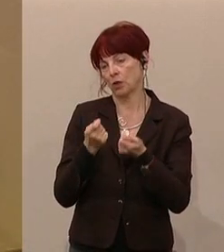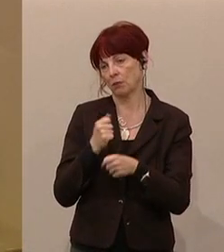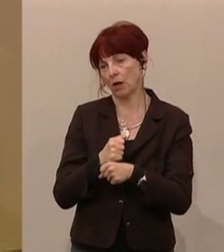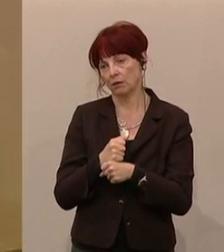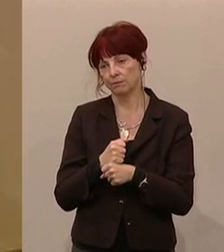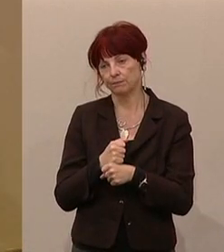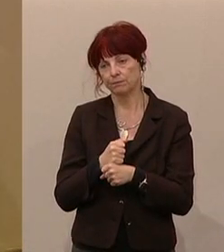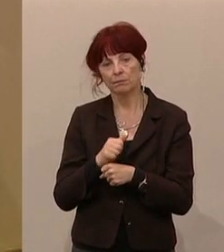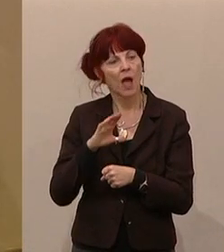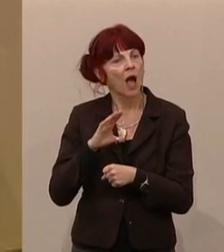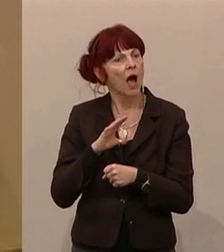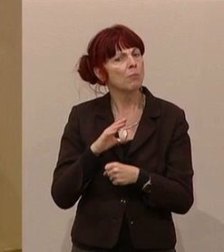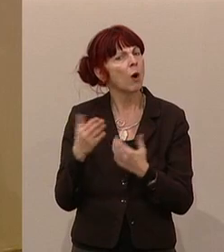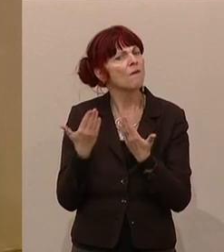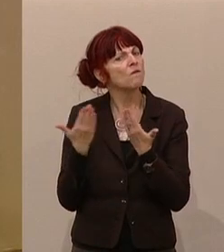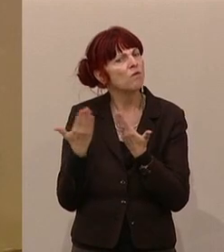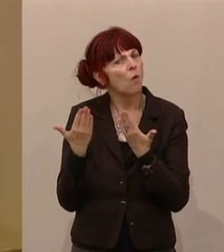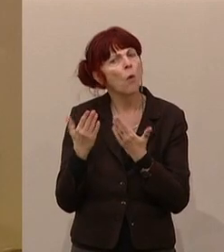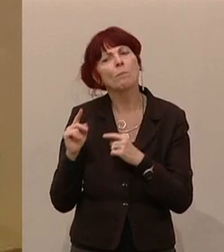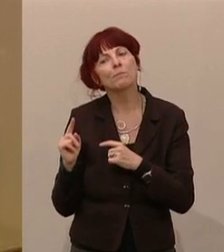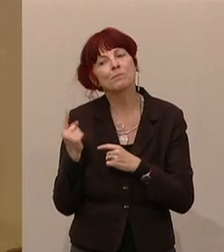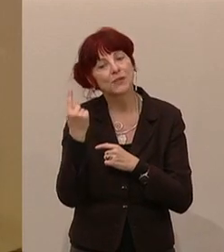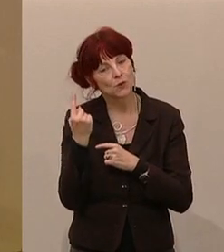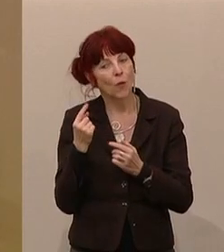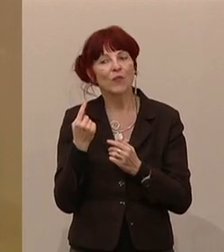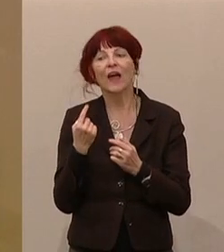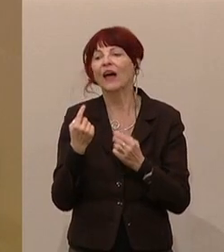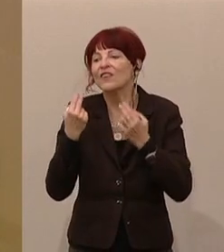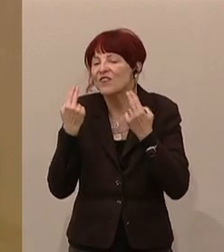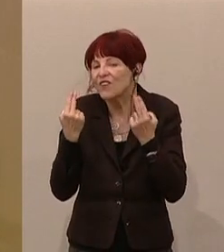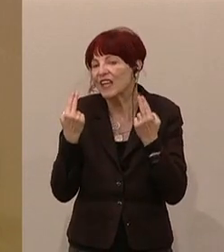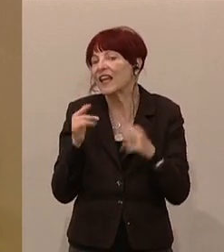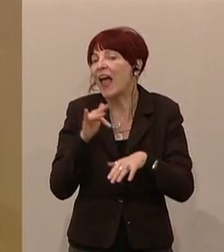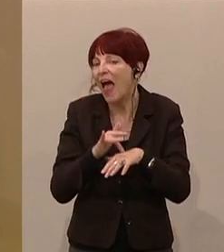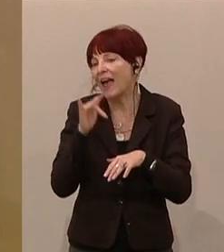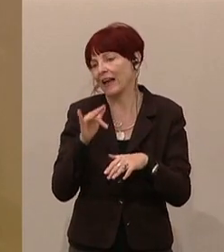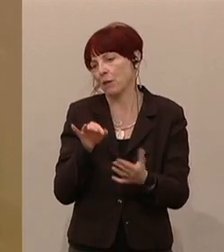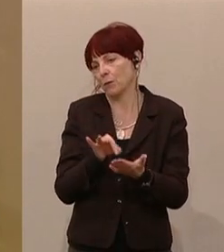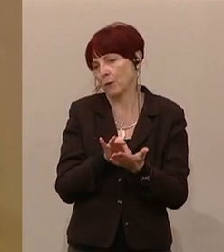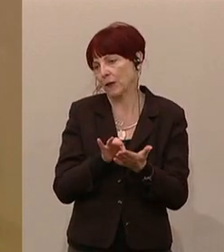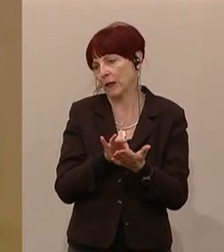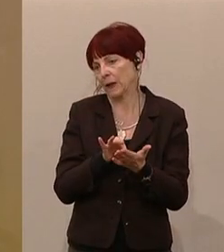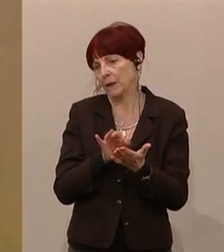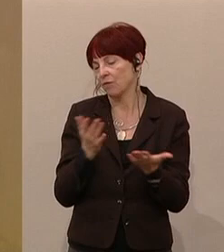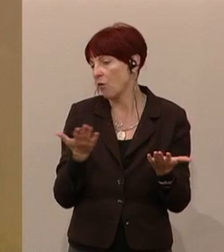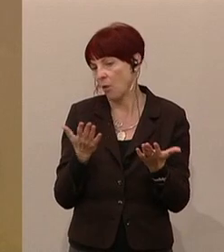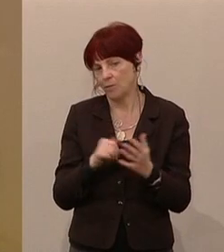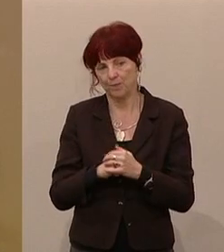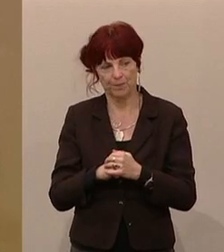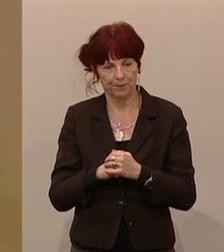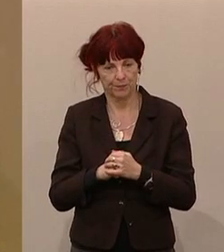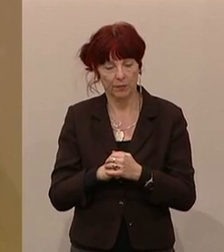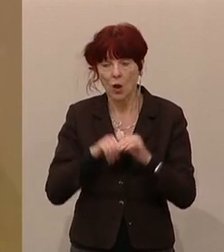wo sind aber jetzt die Kernpunkte, wo man besonders gut aufpassen muss? Wo sind diese Kernpunkte? Man muss immer bei allem